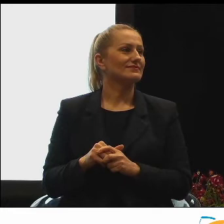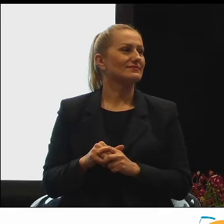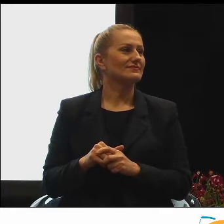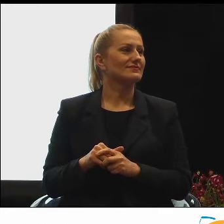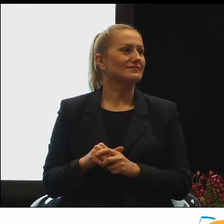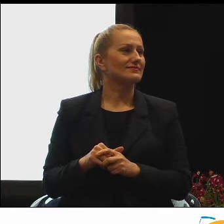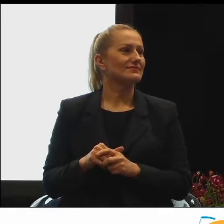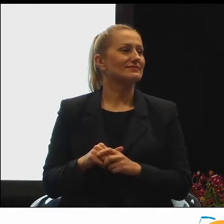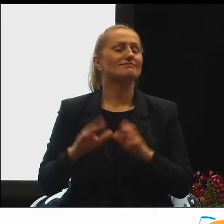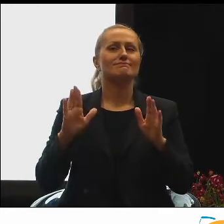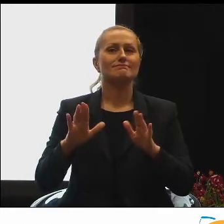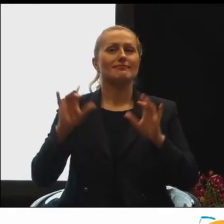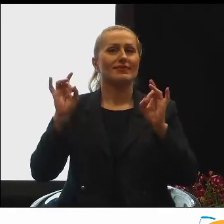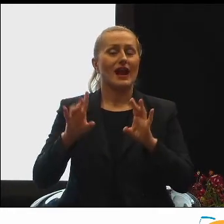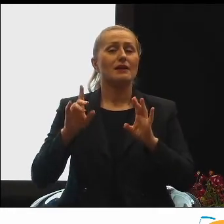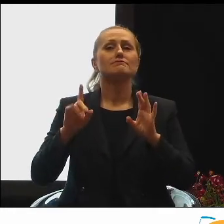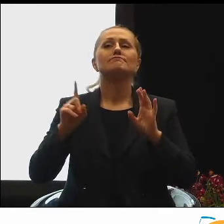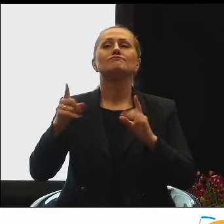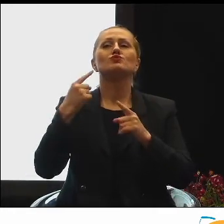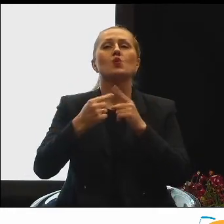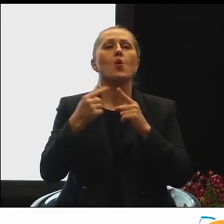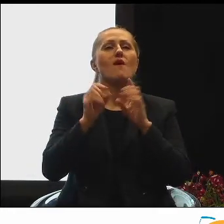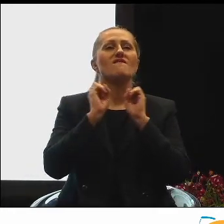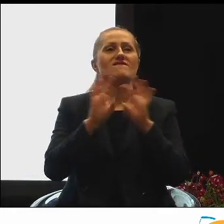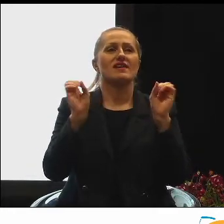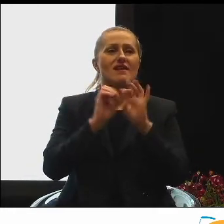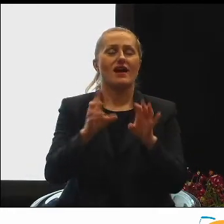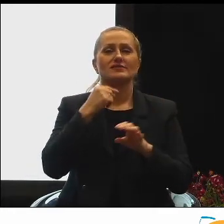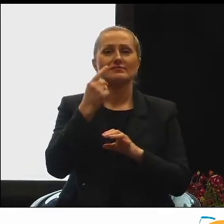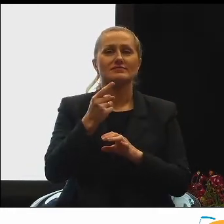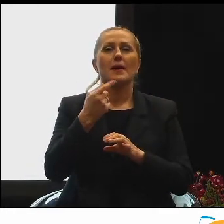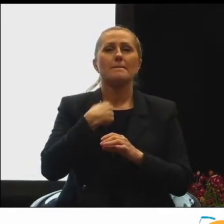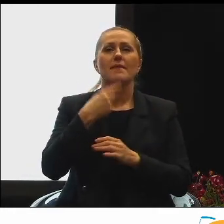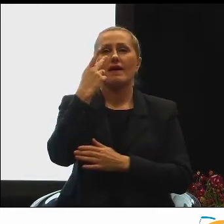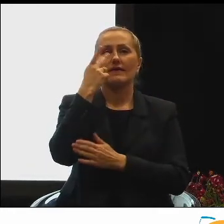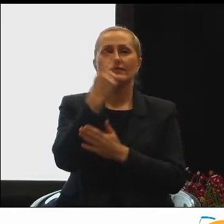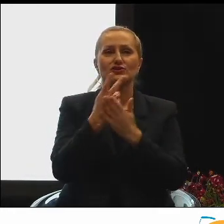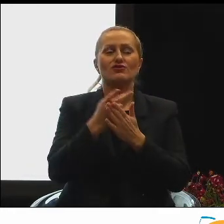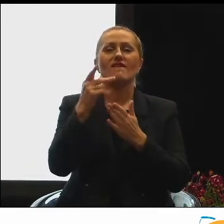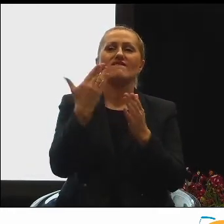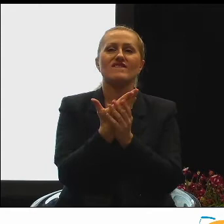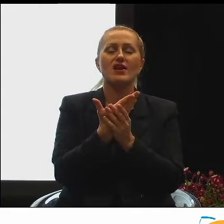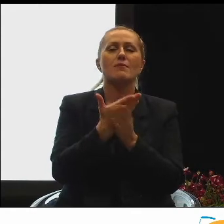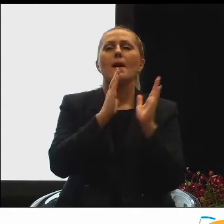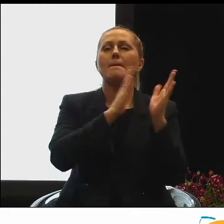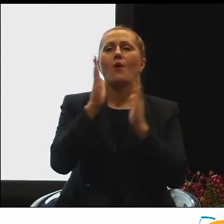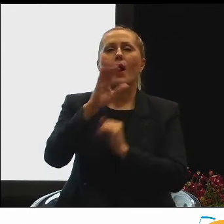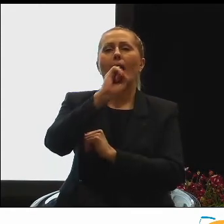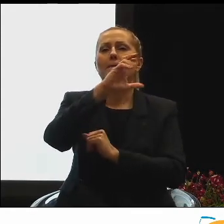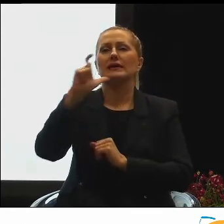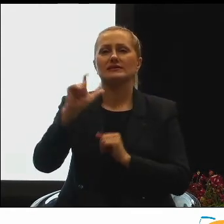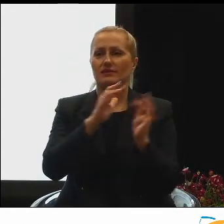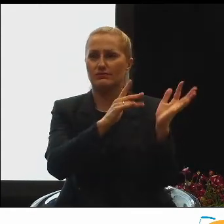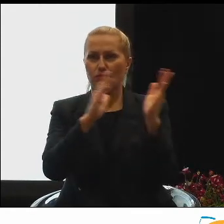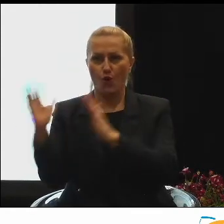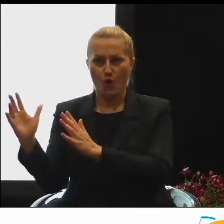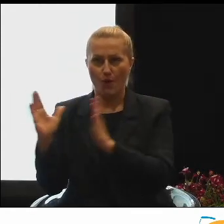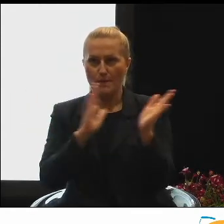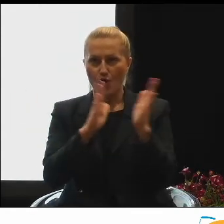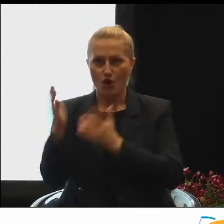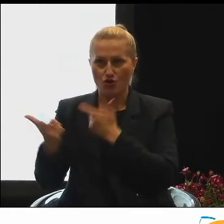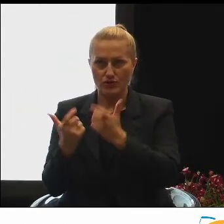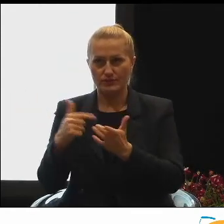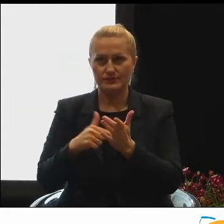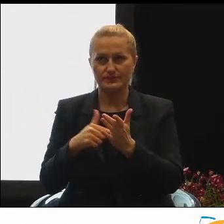Pierwsza, więc tak, jeszcze dwa słowa wyjaśnienia. Będziemy wyczytywać firmy w kolejności alfabetycznej, więc